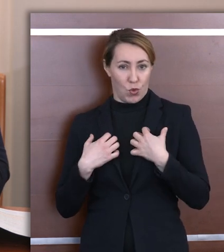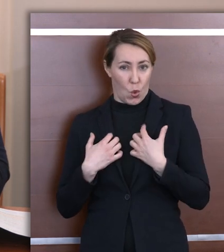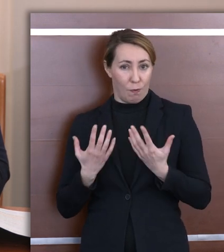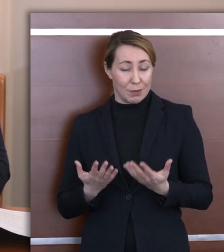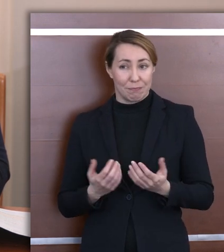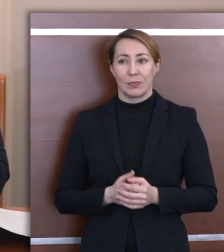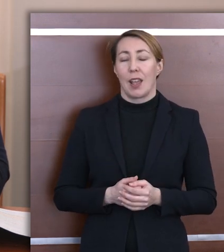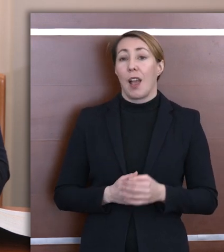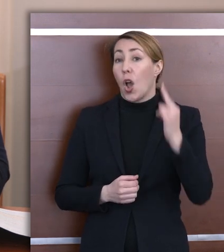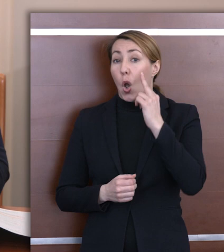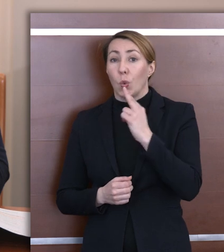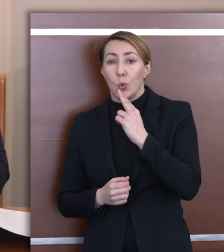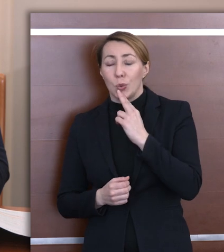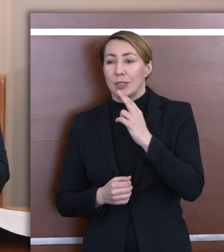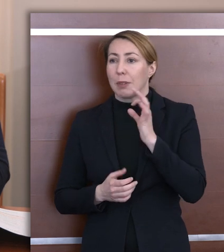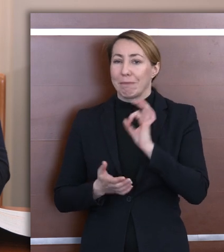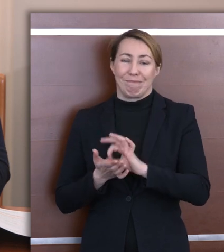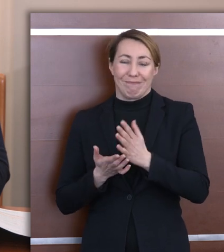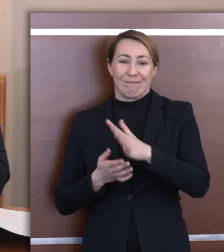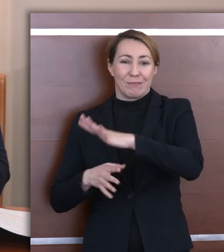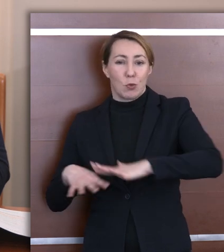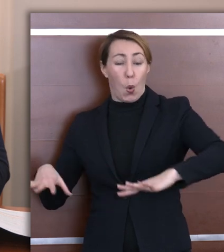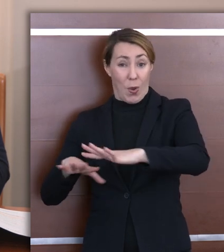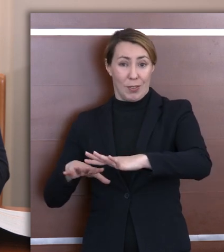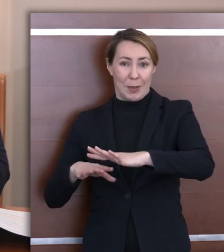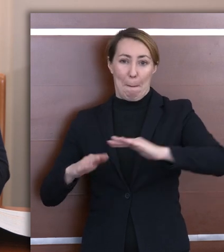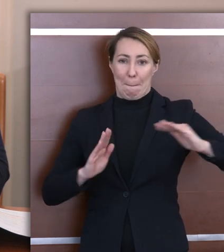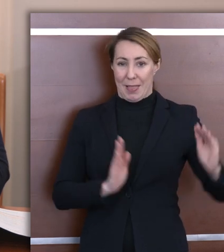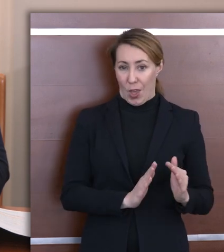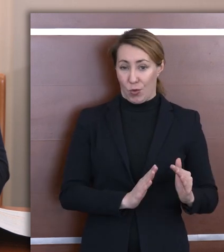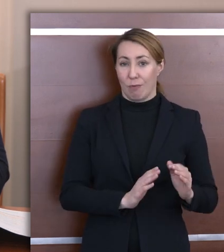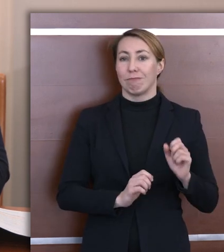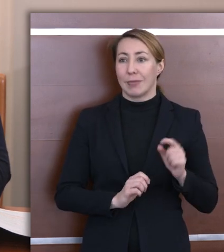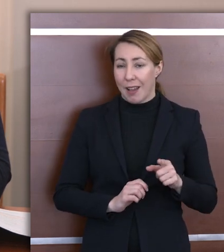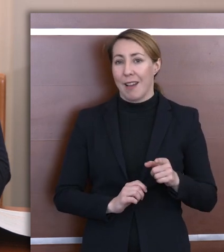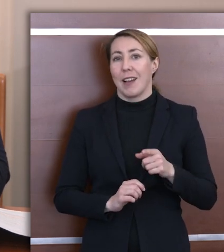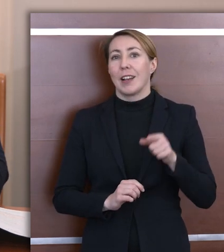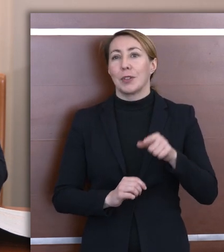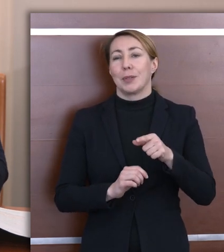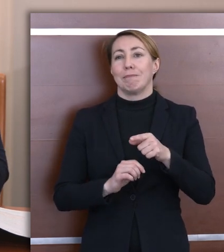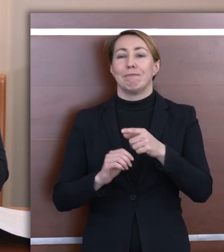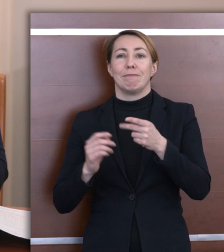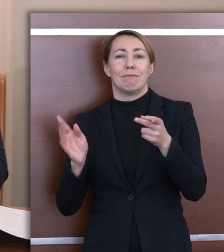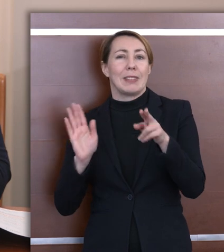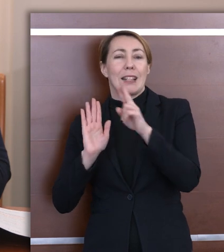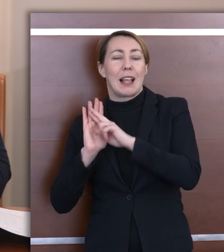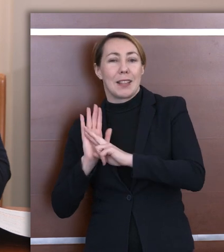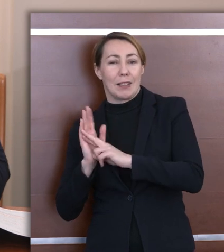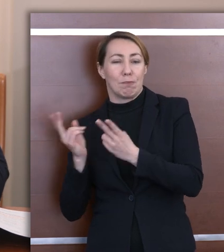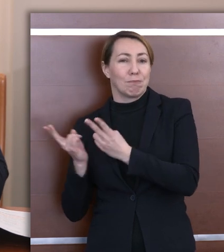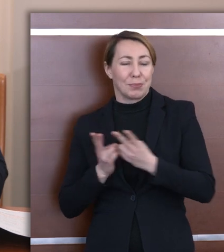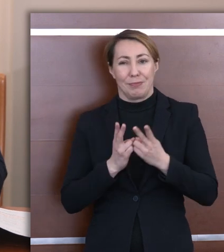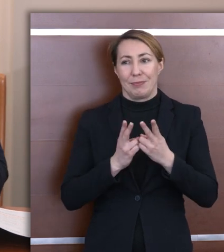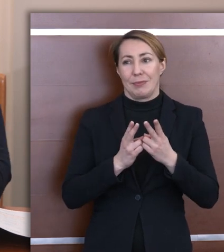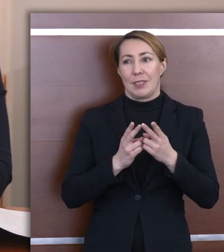Głusi niewątpliwie są w społeczeństwie mniejszością, zdecydowaną mniejszością i ta sama zasada, ta sama reguła obowiązuje co